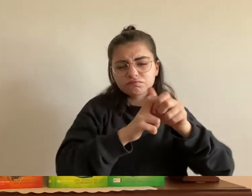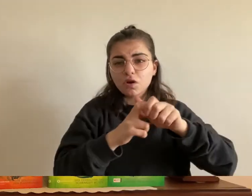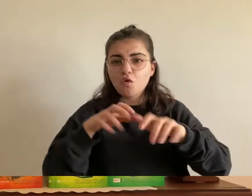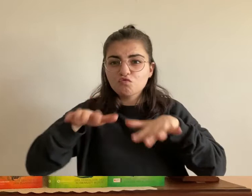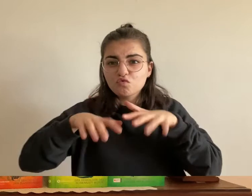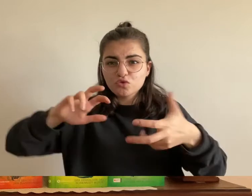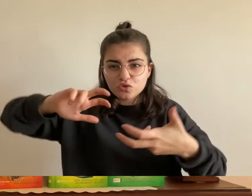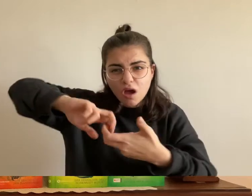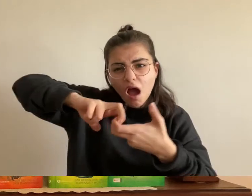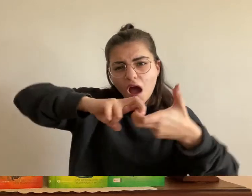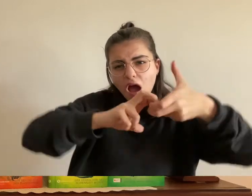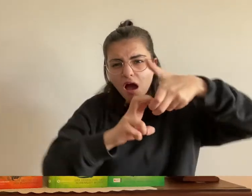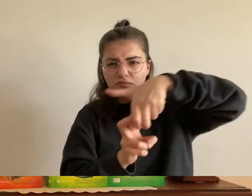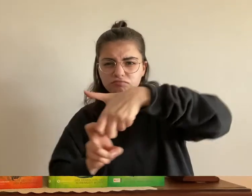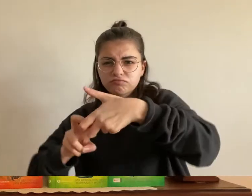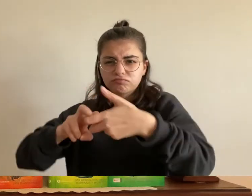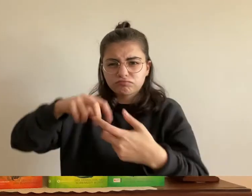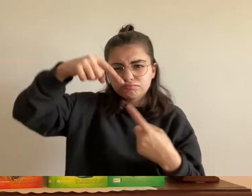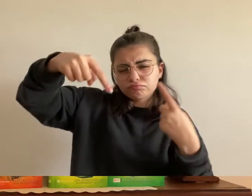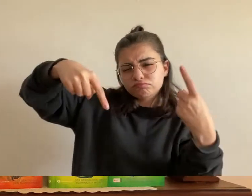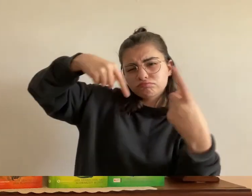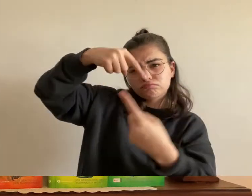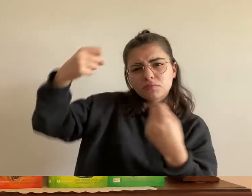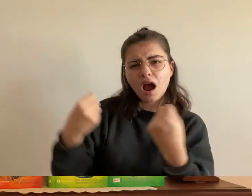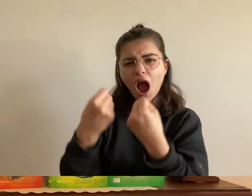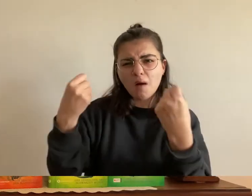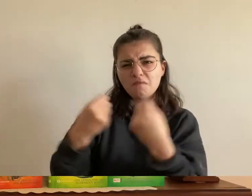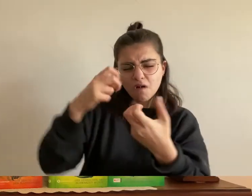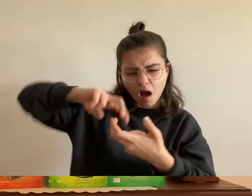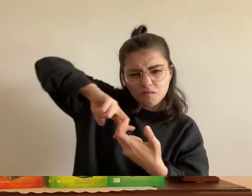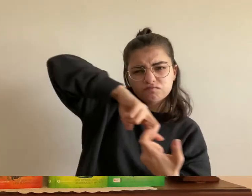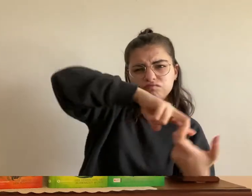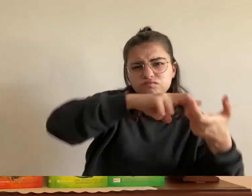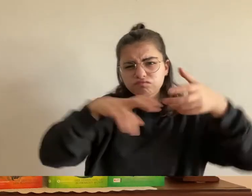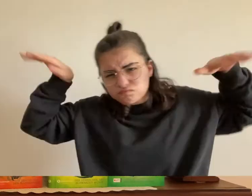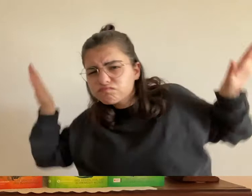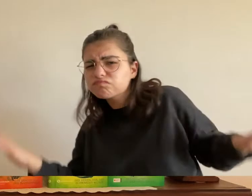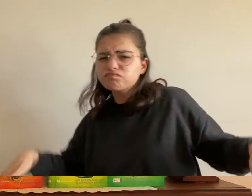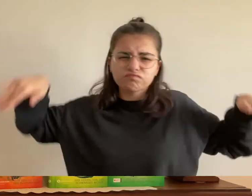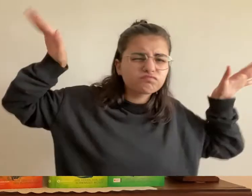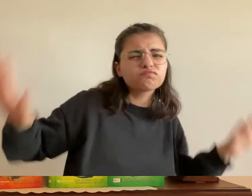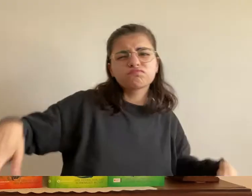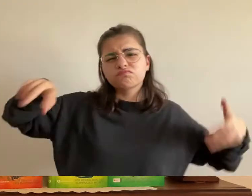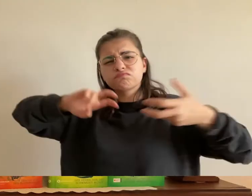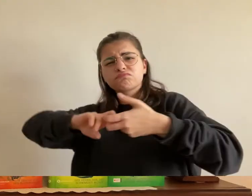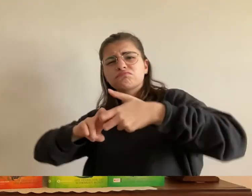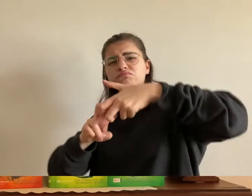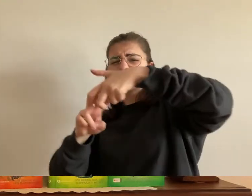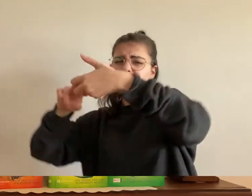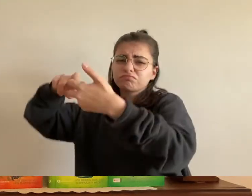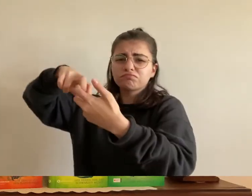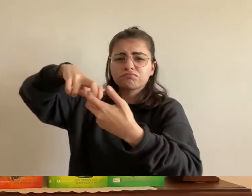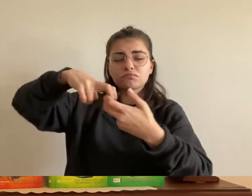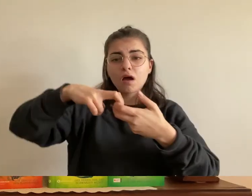flügeln und drehten sich in einer atemberaubenden spirale am himmel während sie miteinander rangen dann ließ